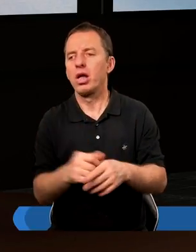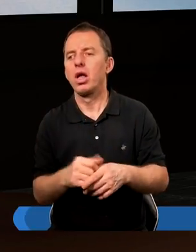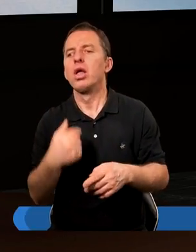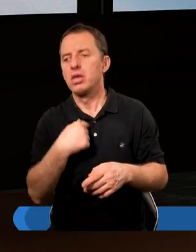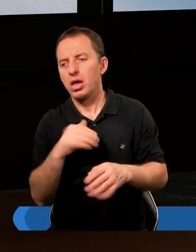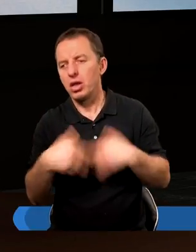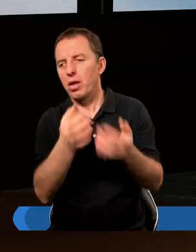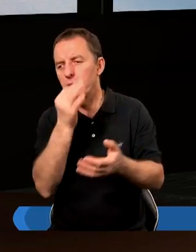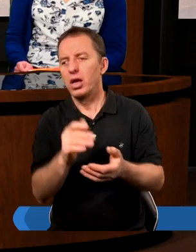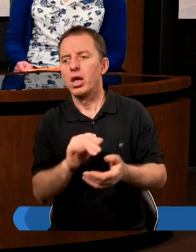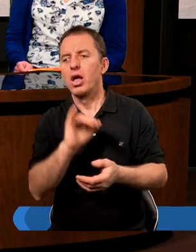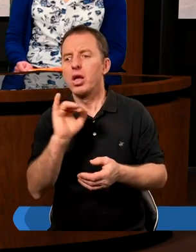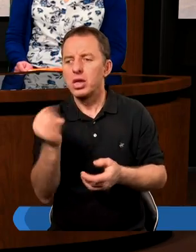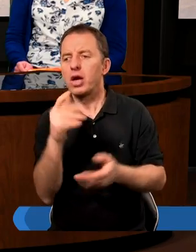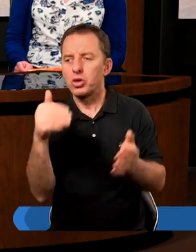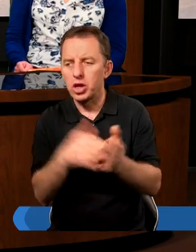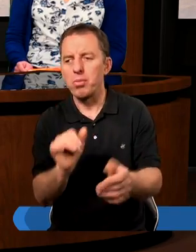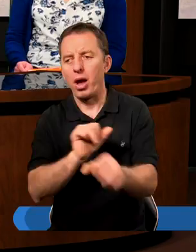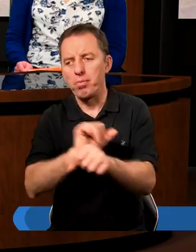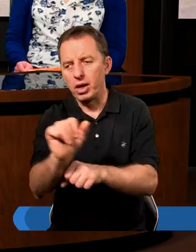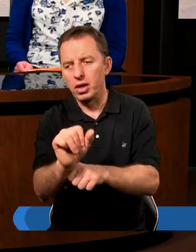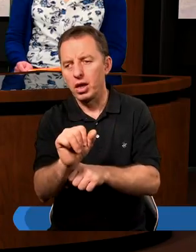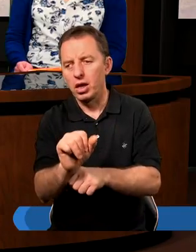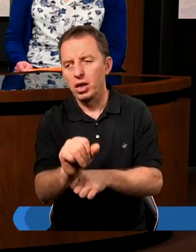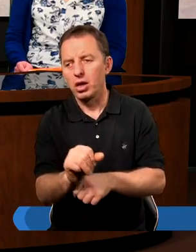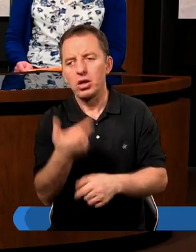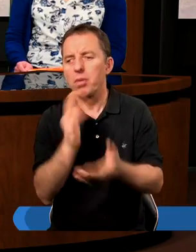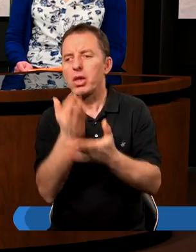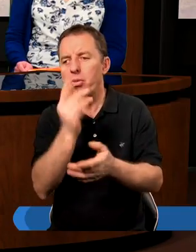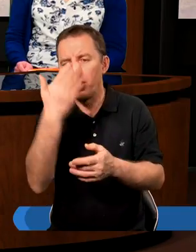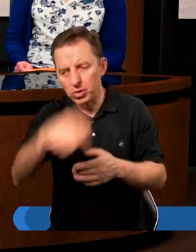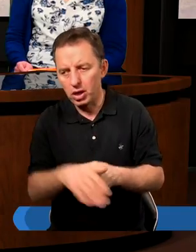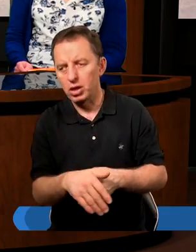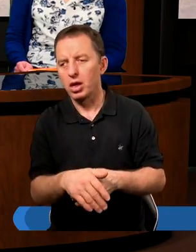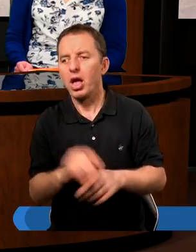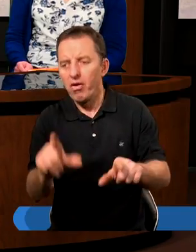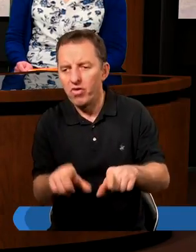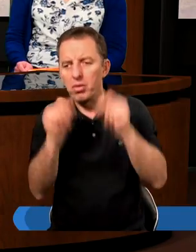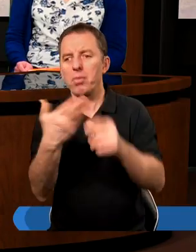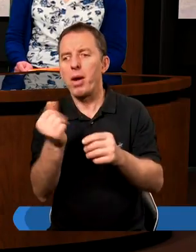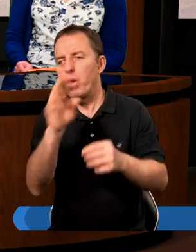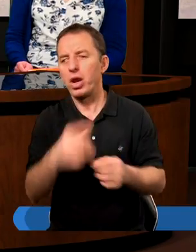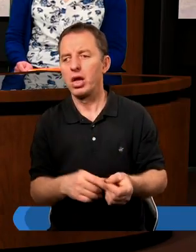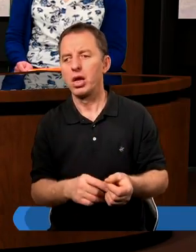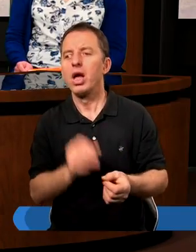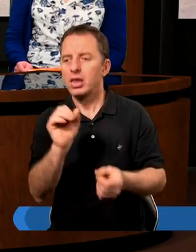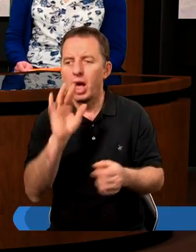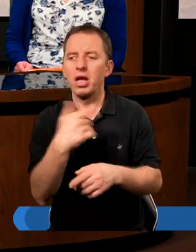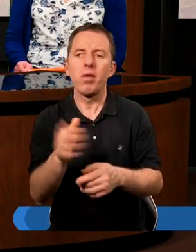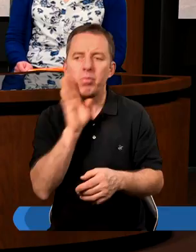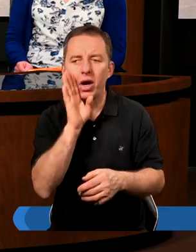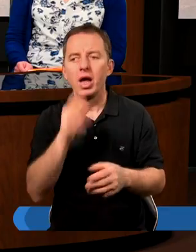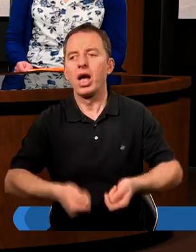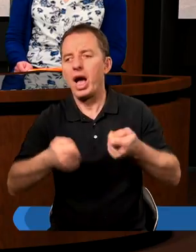bo ja to sobie zadaję pytanie, jakim trzeba być, nie będę mówić brzydko, żeby w ogóle wybierać mamonę, przecież to tak,